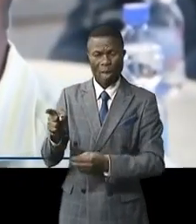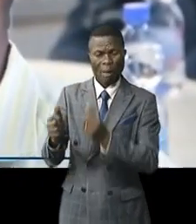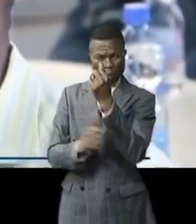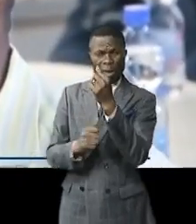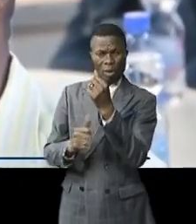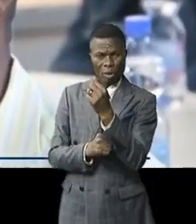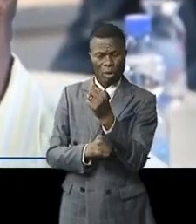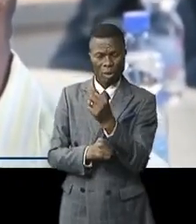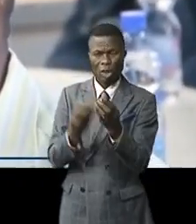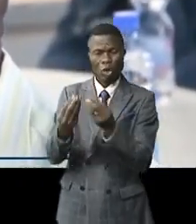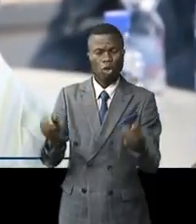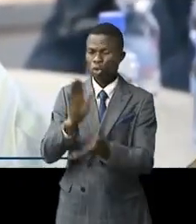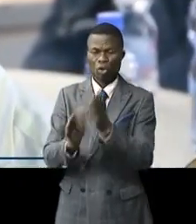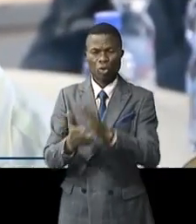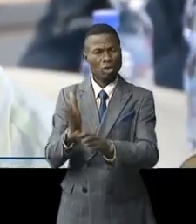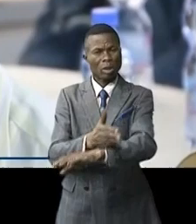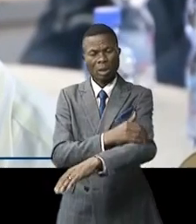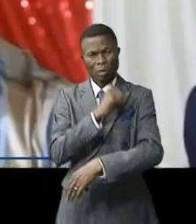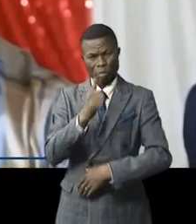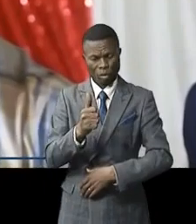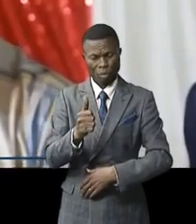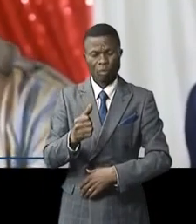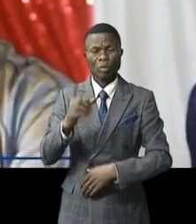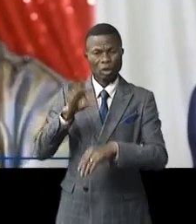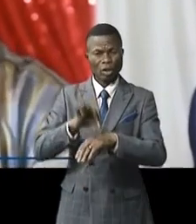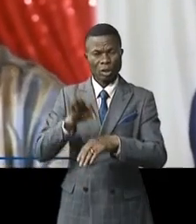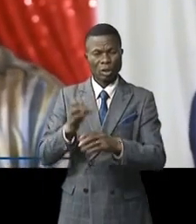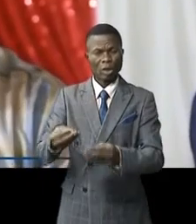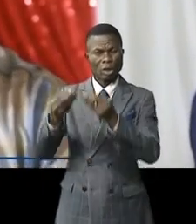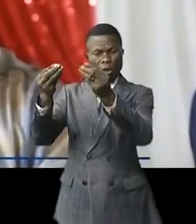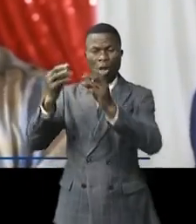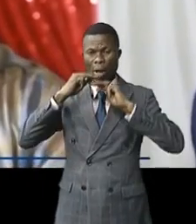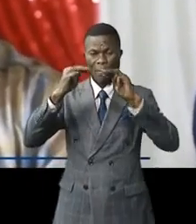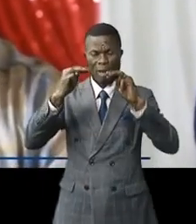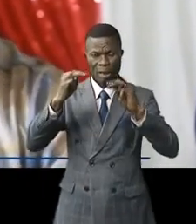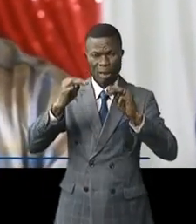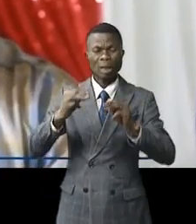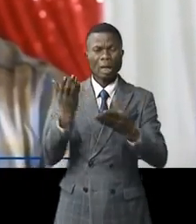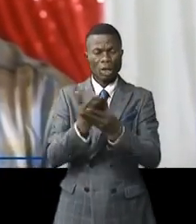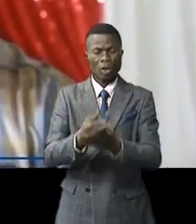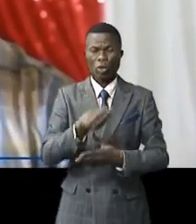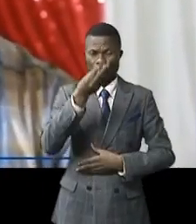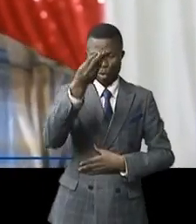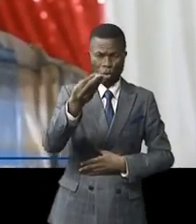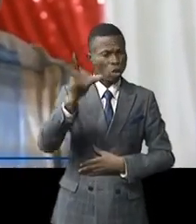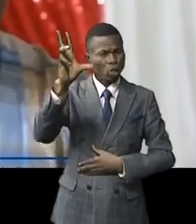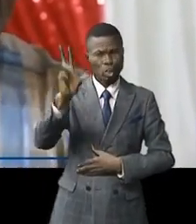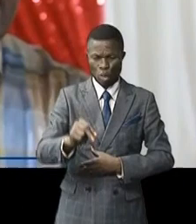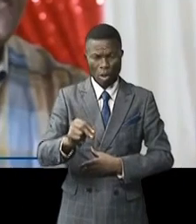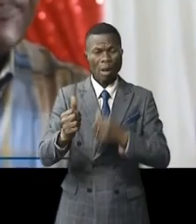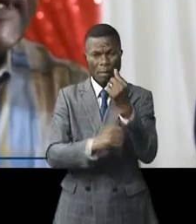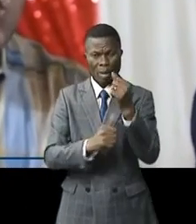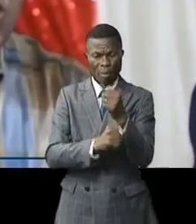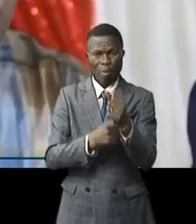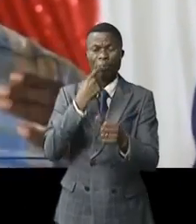ne se retrouve pas.'est ainsi que nous avons eu l'opportunité de transmettre le message. Nous avons fait les mémos et nous disons « Non, c'est lui qui